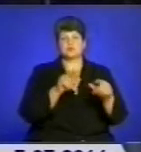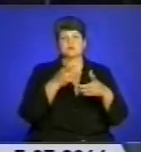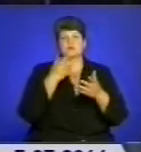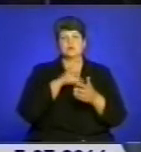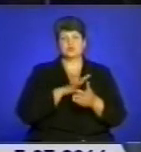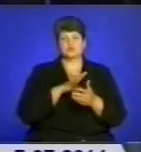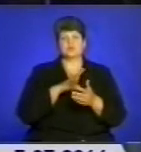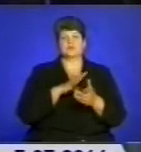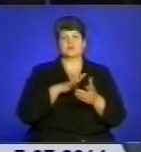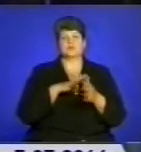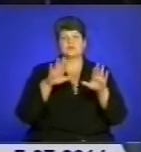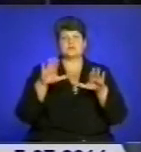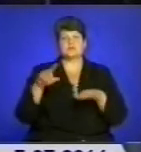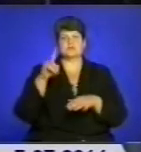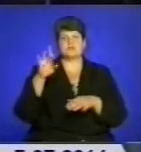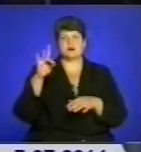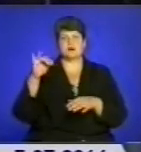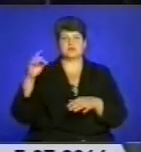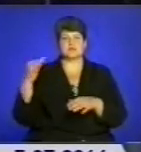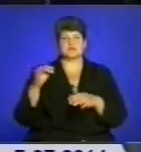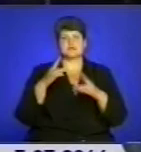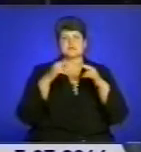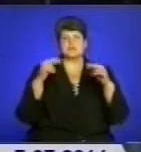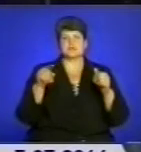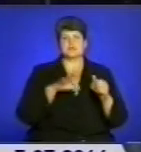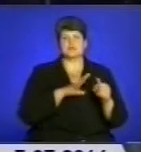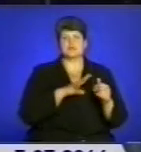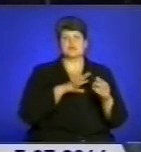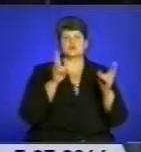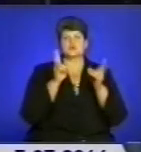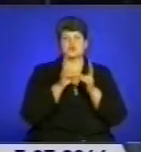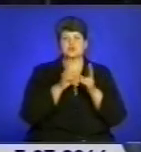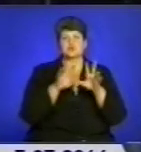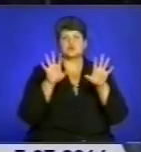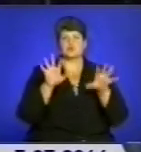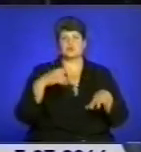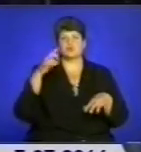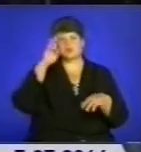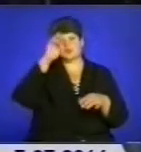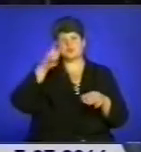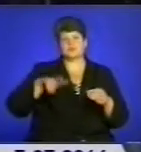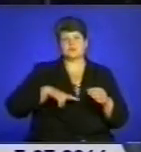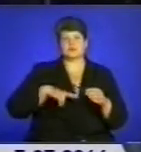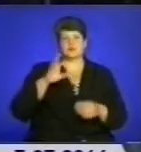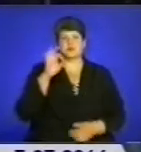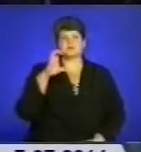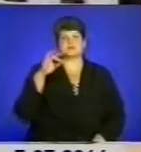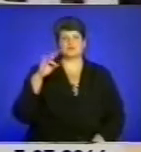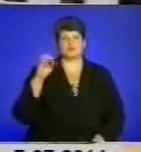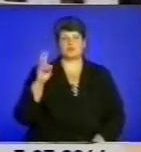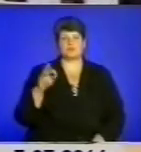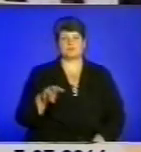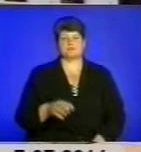краю, серед яких Збараський замок. Там відбулася зустріч журналістів із головою облдержадміністрації Олегом Серутюком.